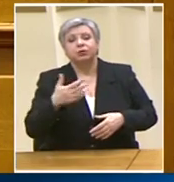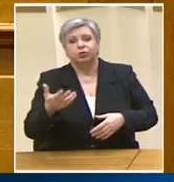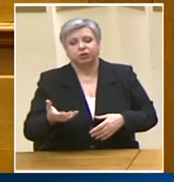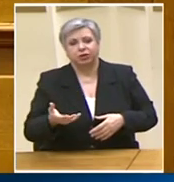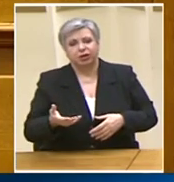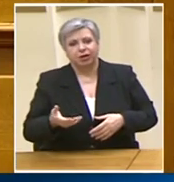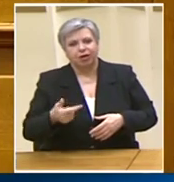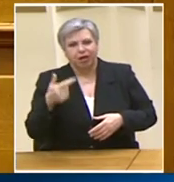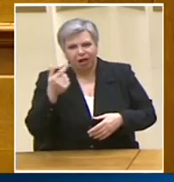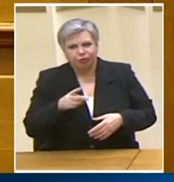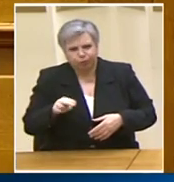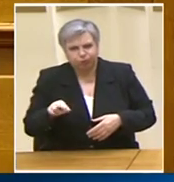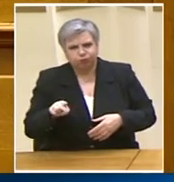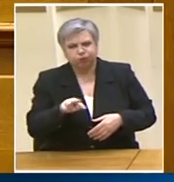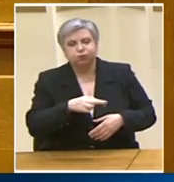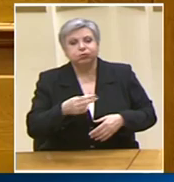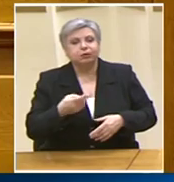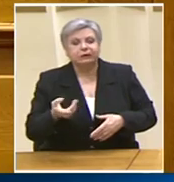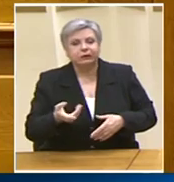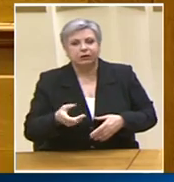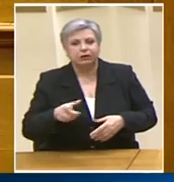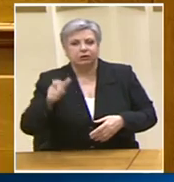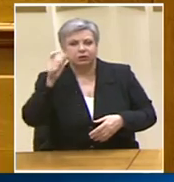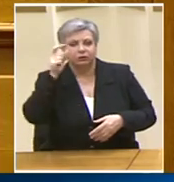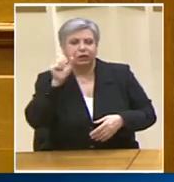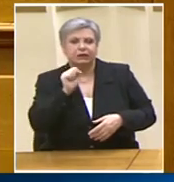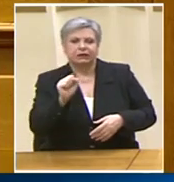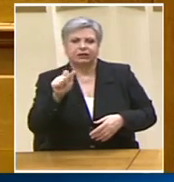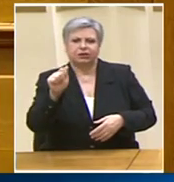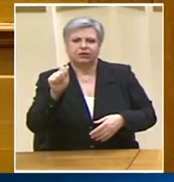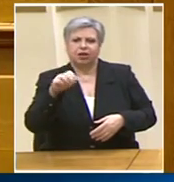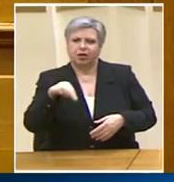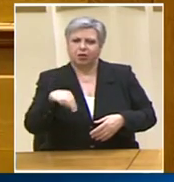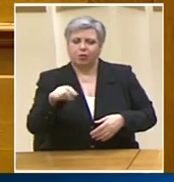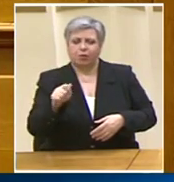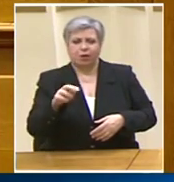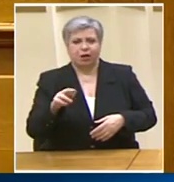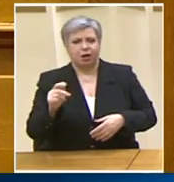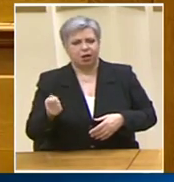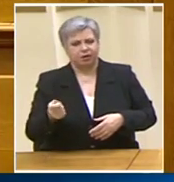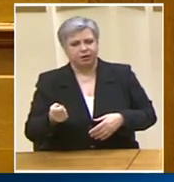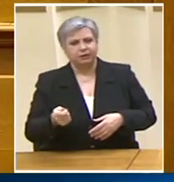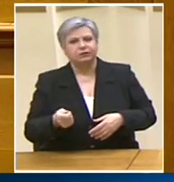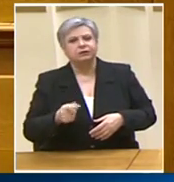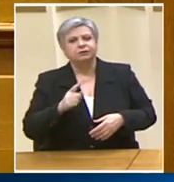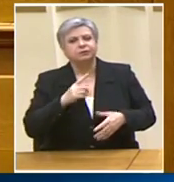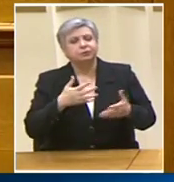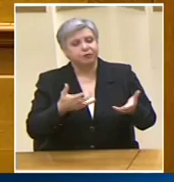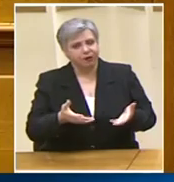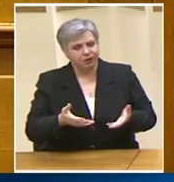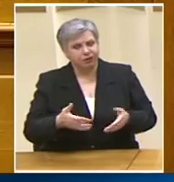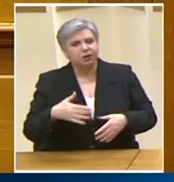και τι δεν λέτε το ίδιο για μια άλλη ανεξάρτητη αρχή ο συνήγορος του καταναλωτή που την διοικεί